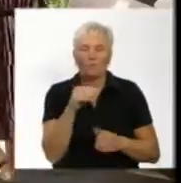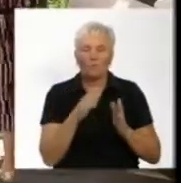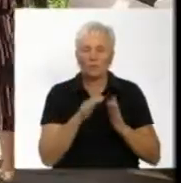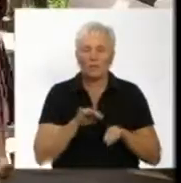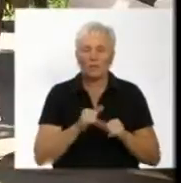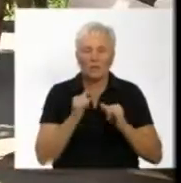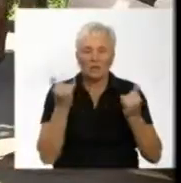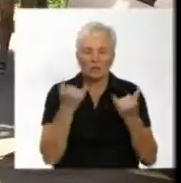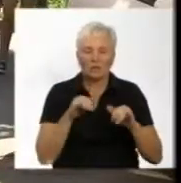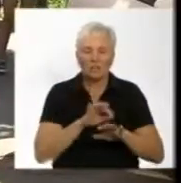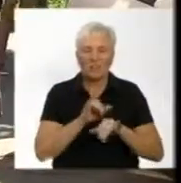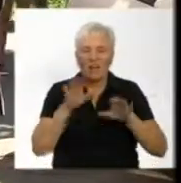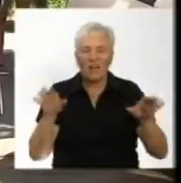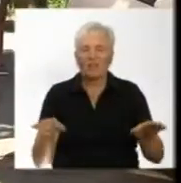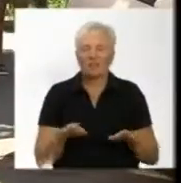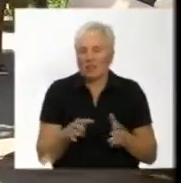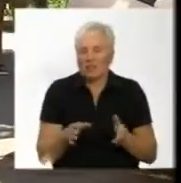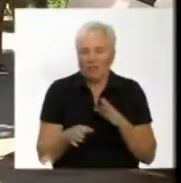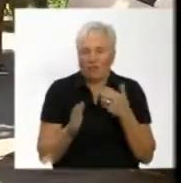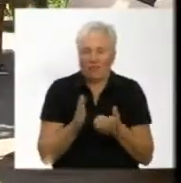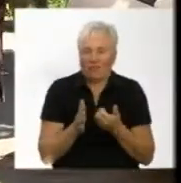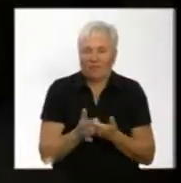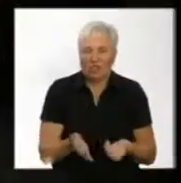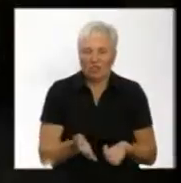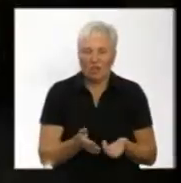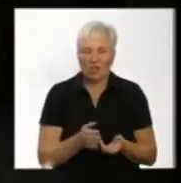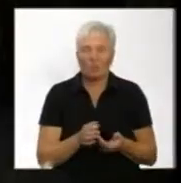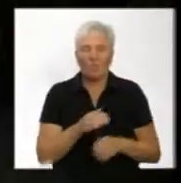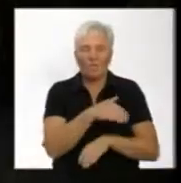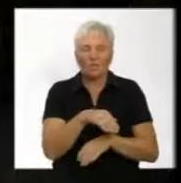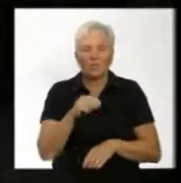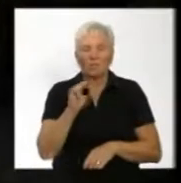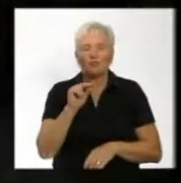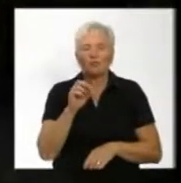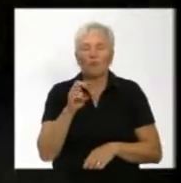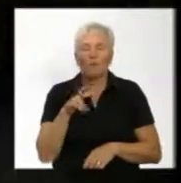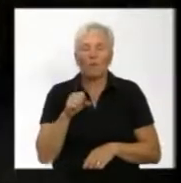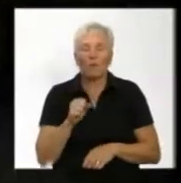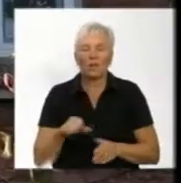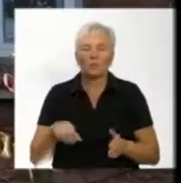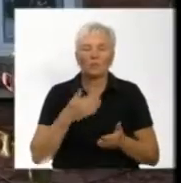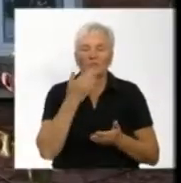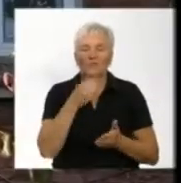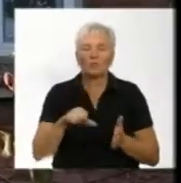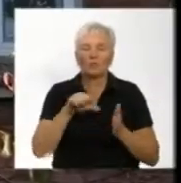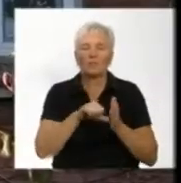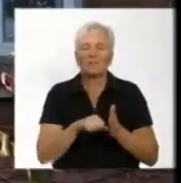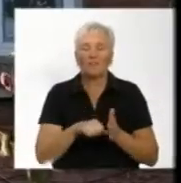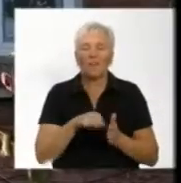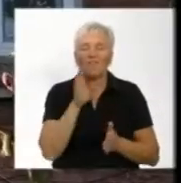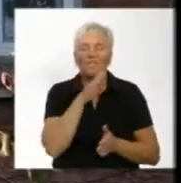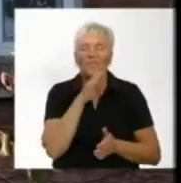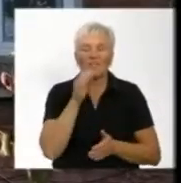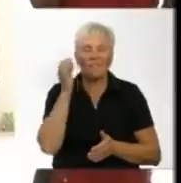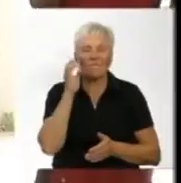Аби вирішити питання, мешканці двох сусідніх будинків по вулиці Чорновола звернулись до представників Вінниця-Водоканал. Написали